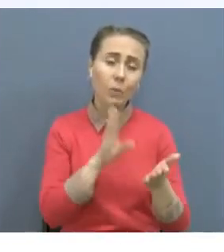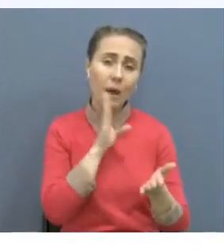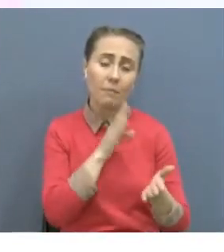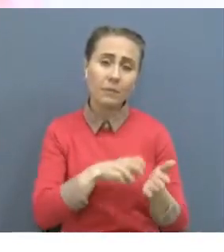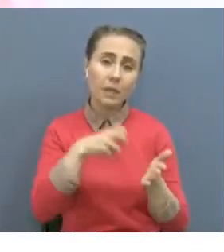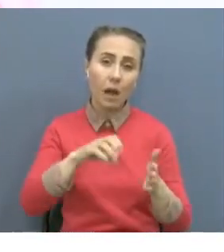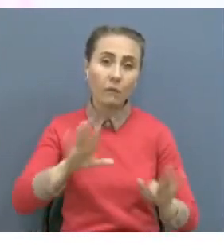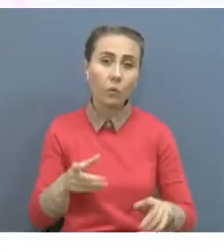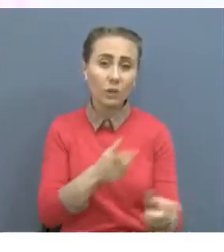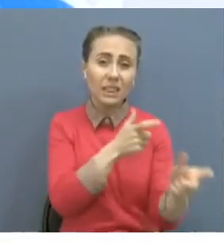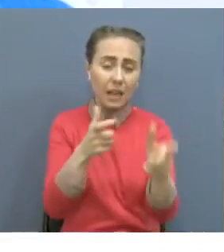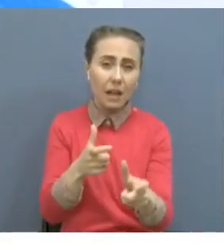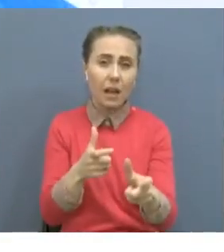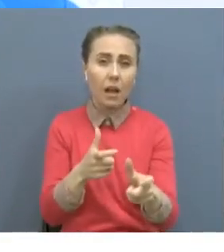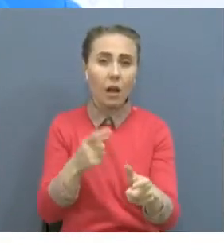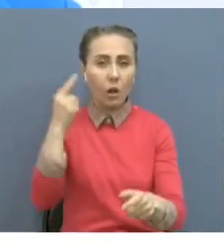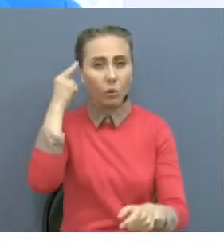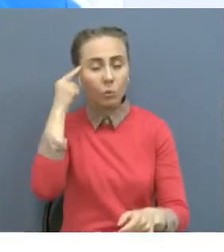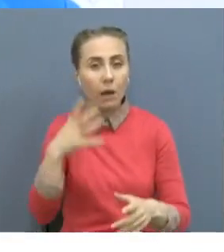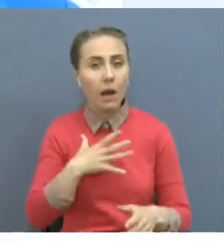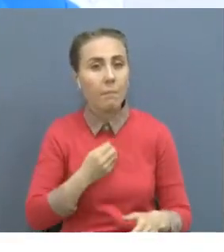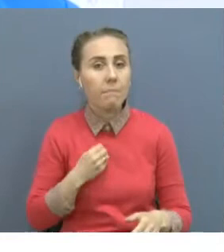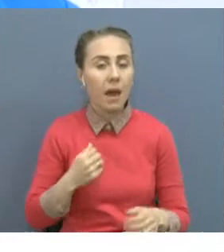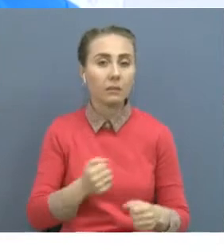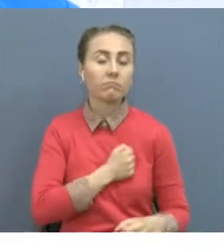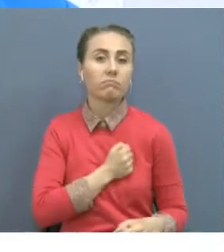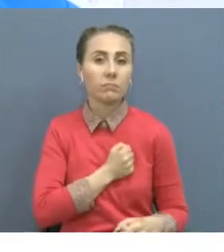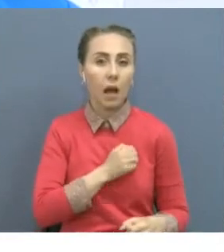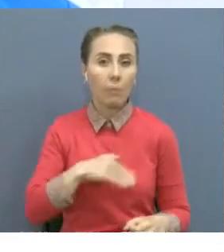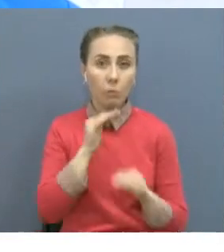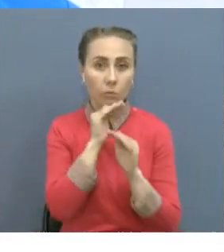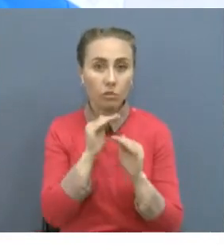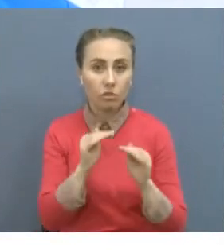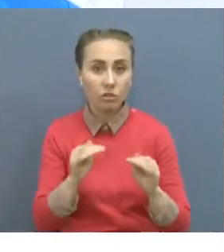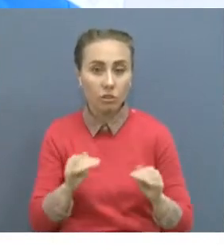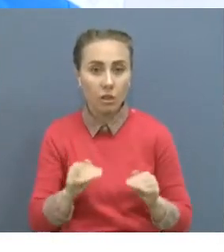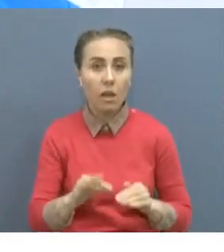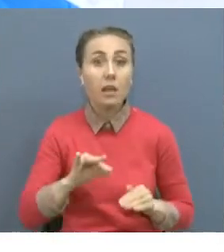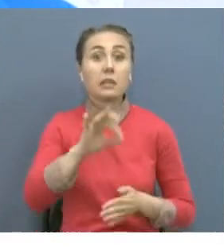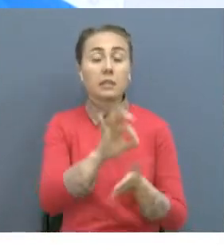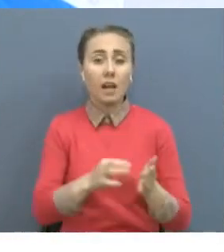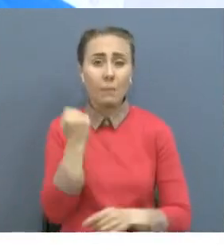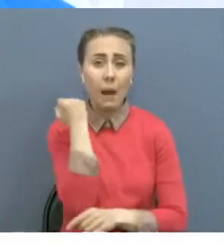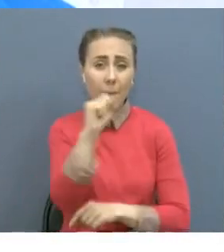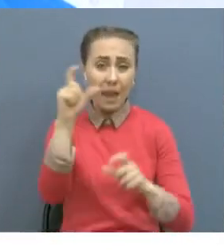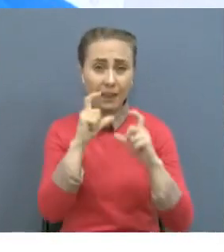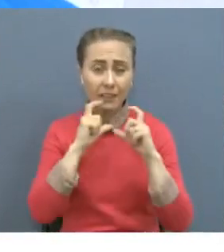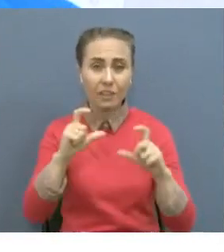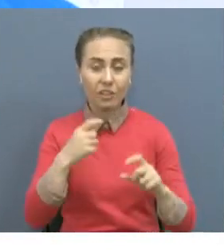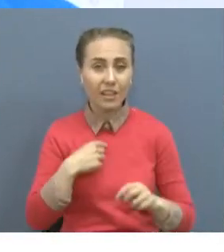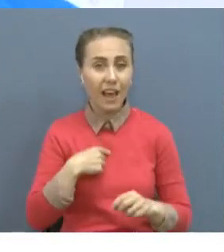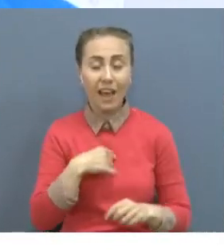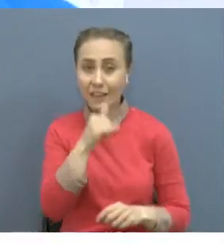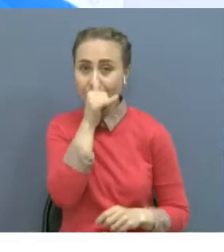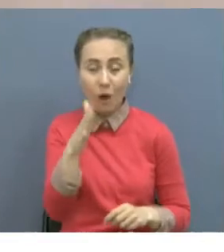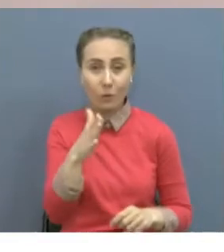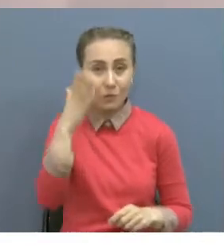дауы сестілді. Денем дірілдеп тұла бойым шымырлап кетті. Осы гіні ешкім ойықтай алмады, ертен қалай өмір сүреміз деген ойда